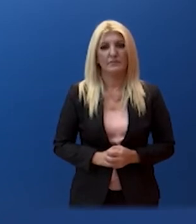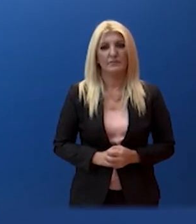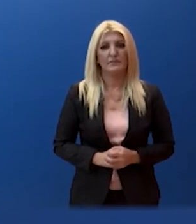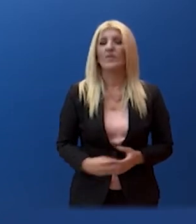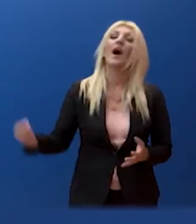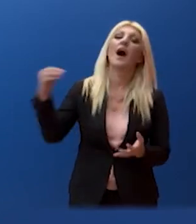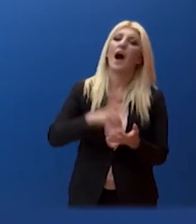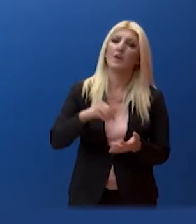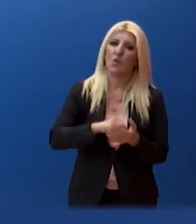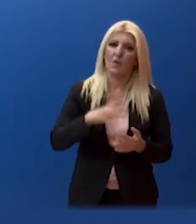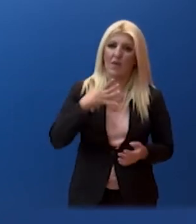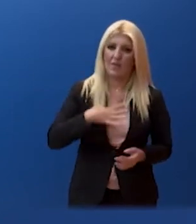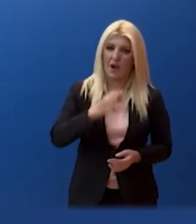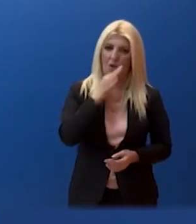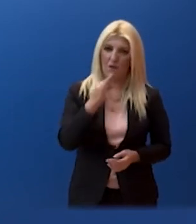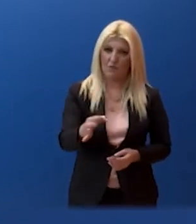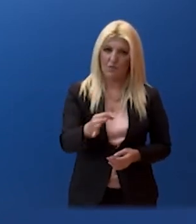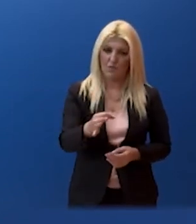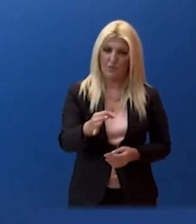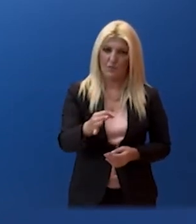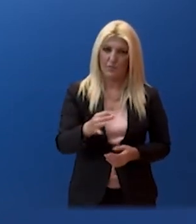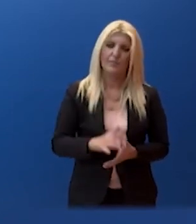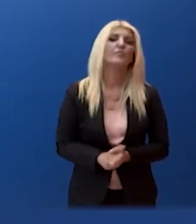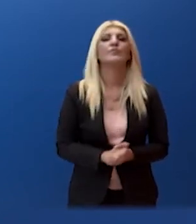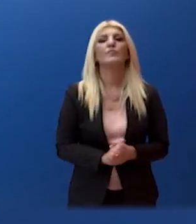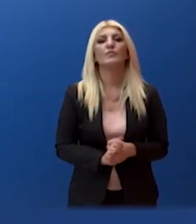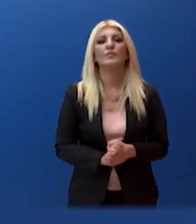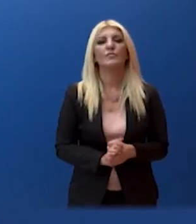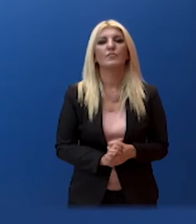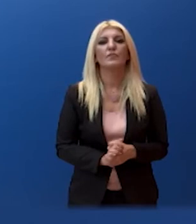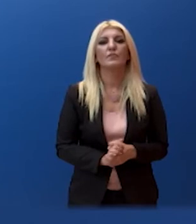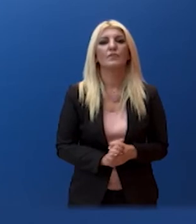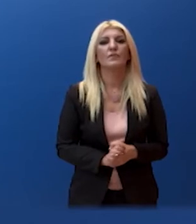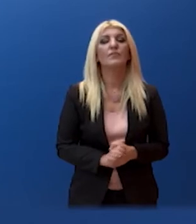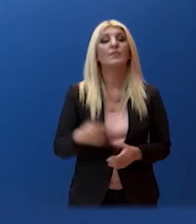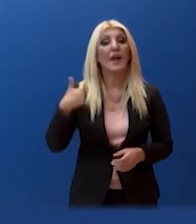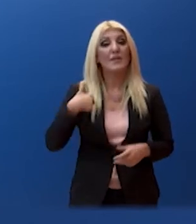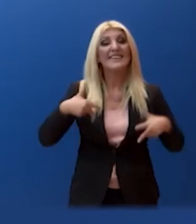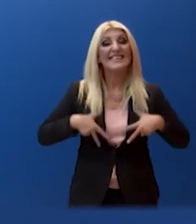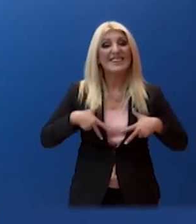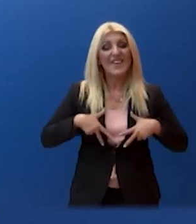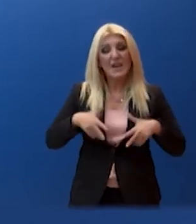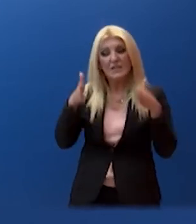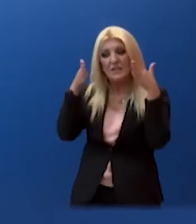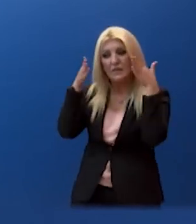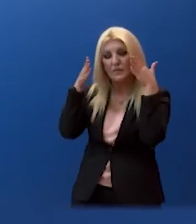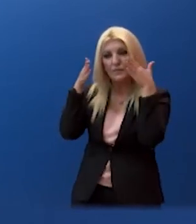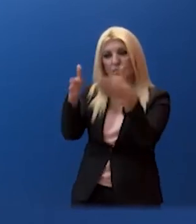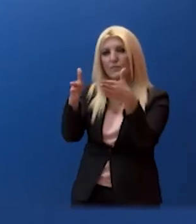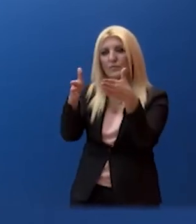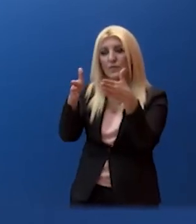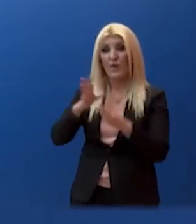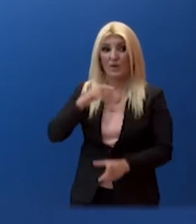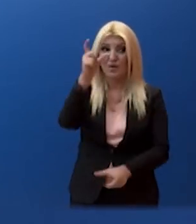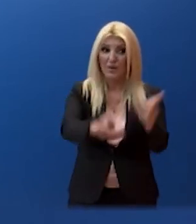Επίσης, θα ήθελα να τονίσω, κλείνοντας, ότι ευθυστά η κυβέρνηση την προσοχή σε όλους τους πολίτες να είναι ιδιαίτερα